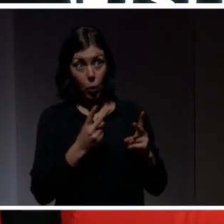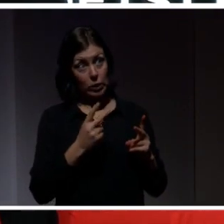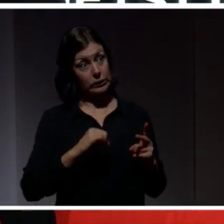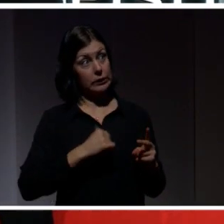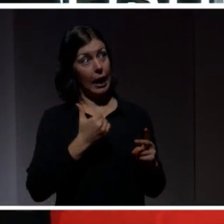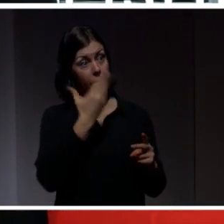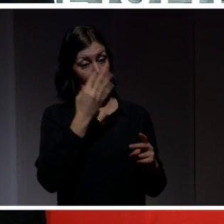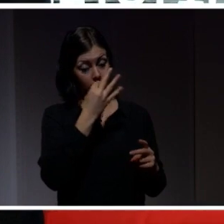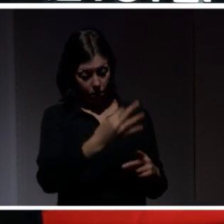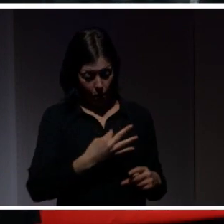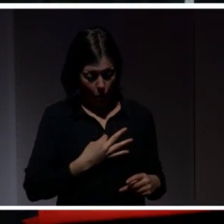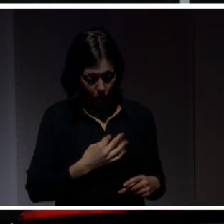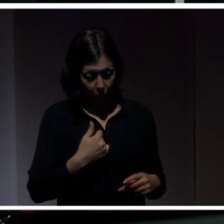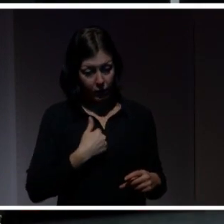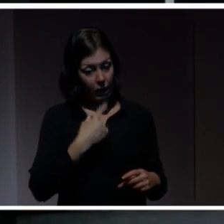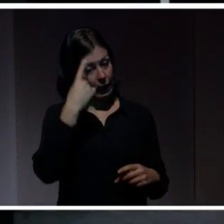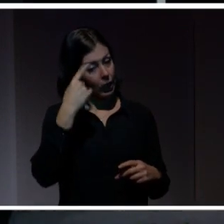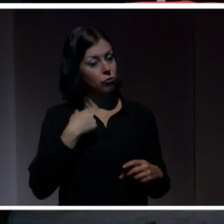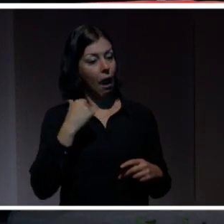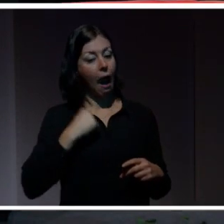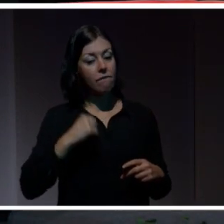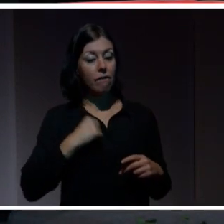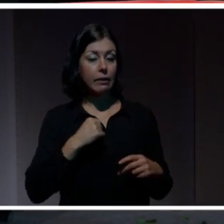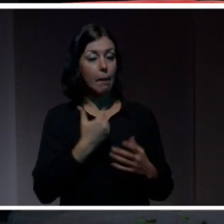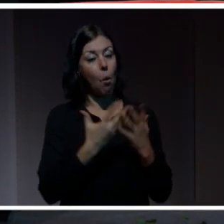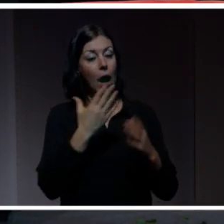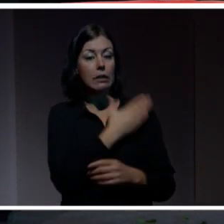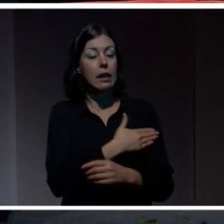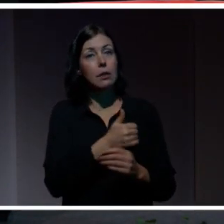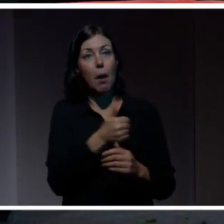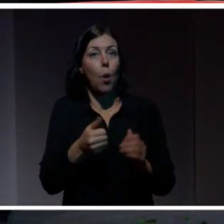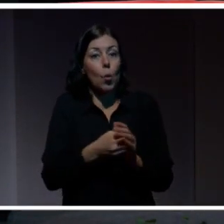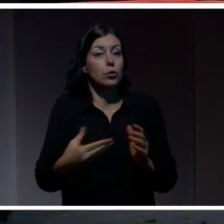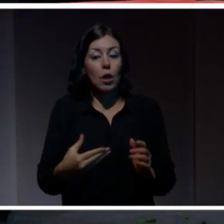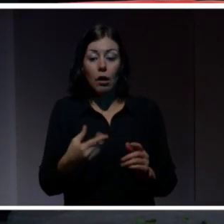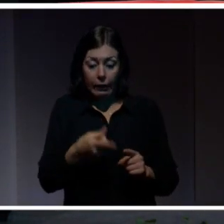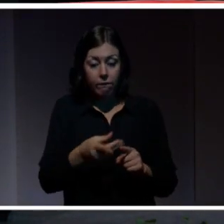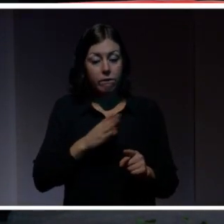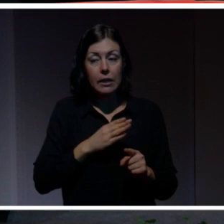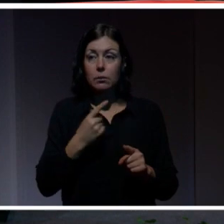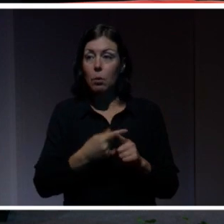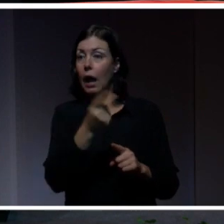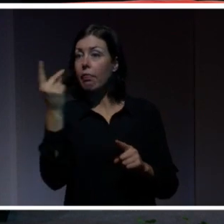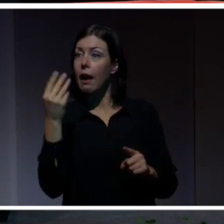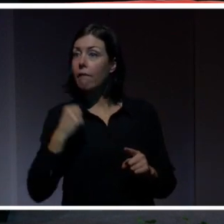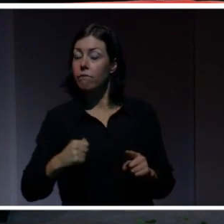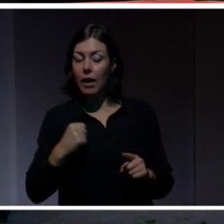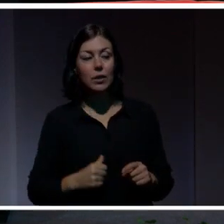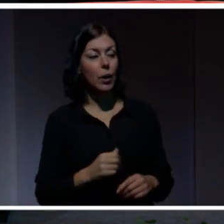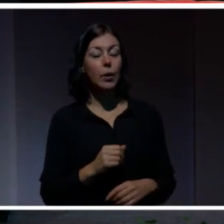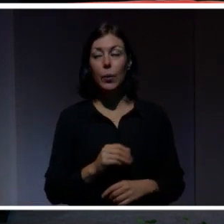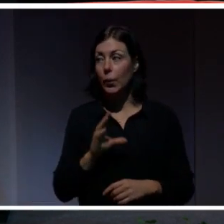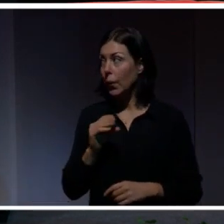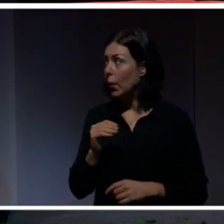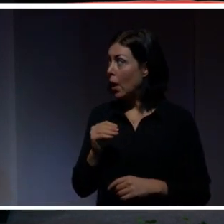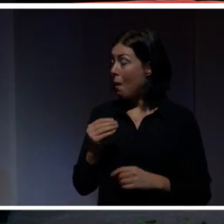själv? För jag känner att jag använder väldigt många tjänster bara för att de finns. Och för att andra människor använder dem. Japp, absolut. Och det är många, det märker man